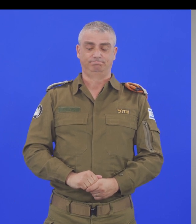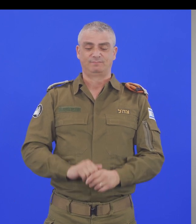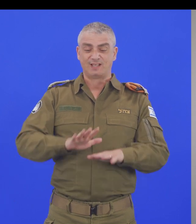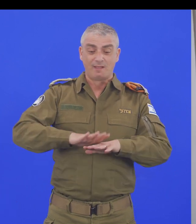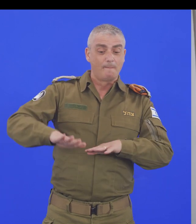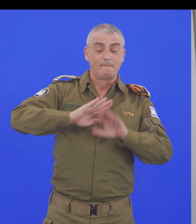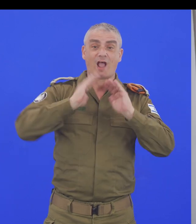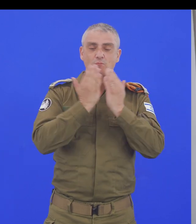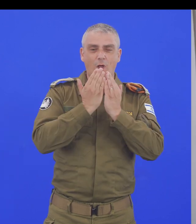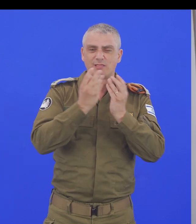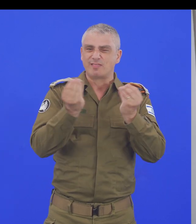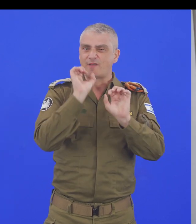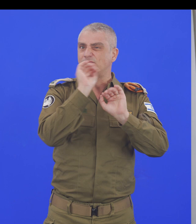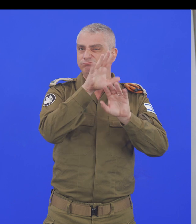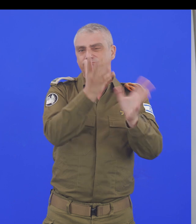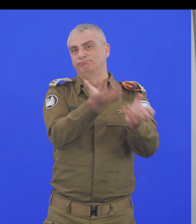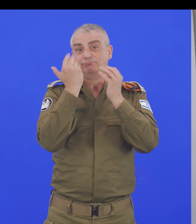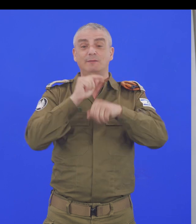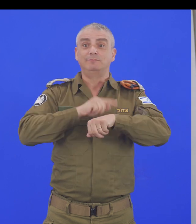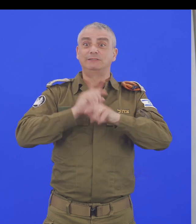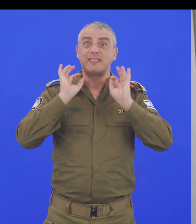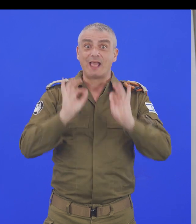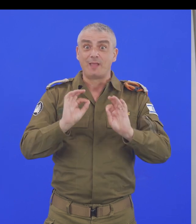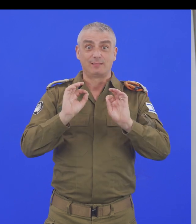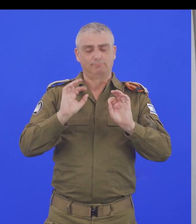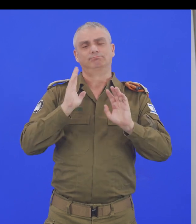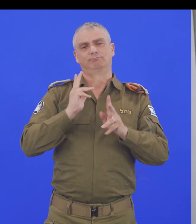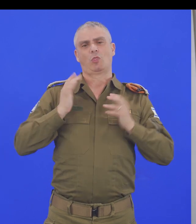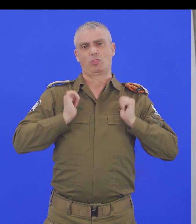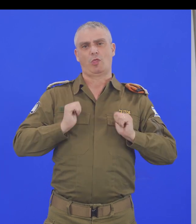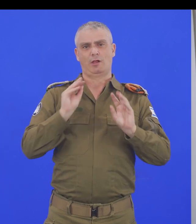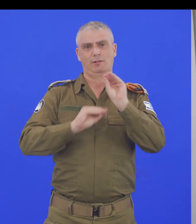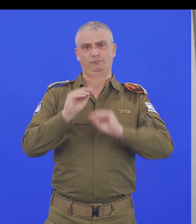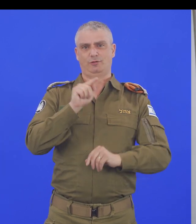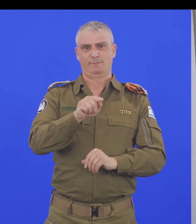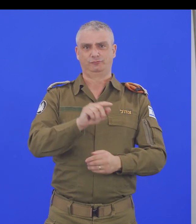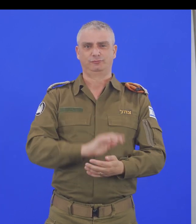פנו את המרחב המוגן כדי שברגע האמת יהיה נוח לשימוש.